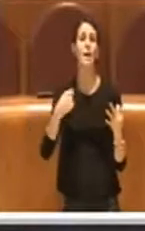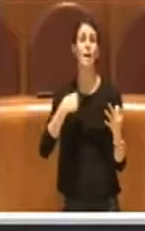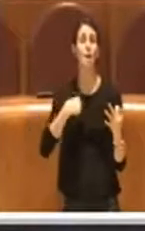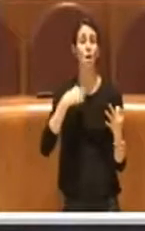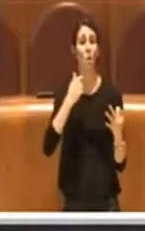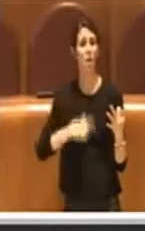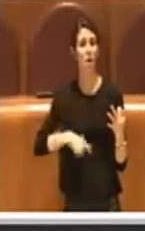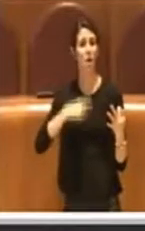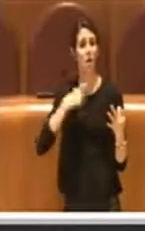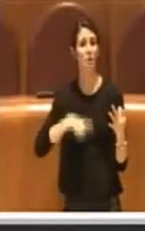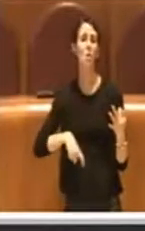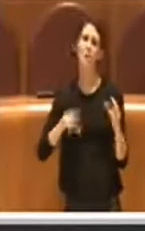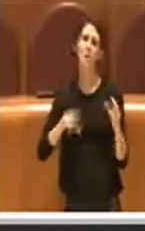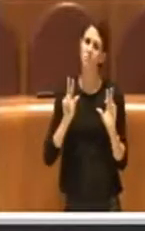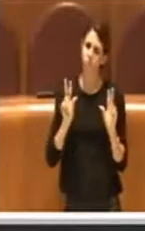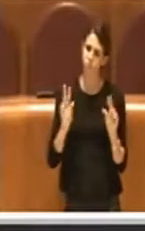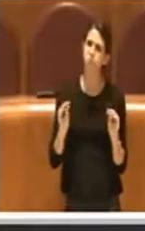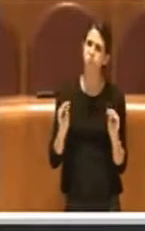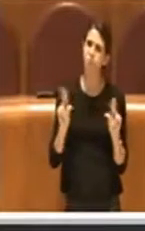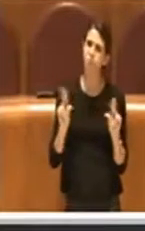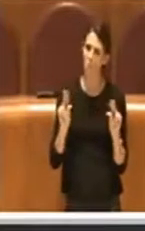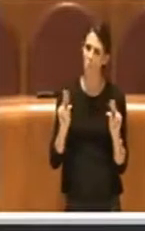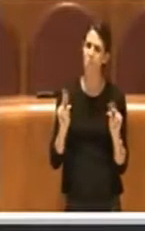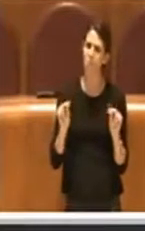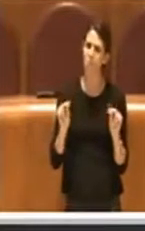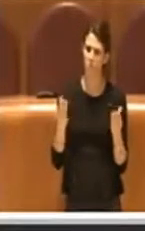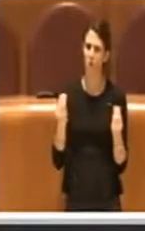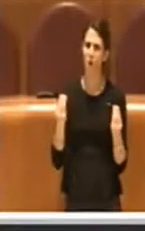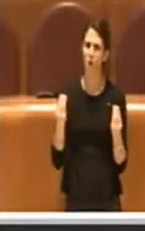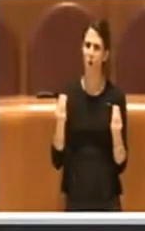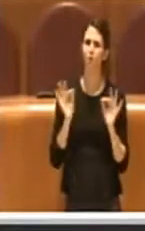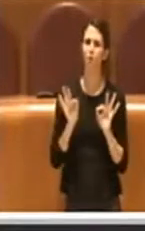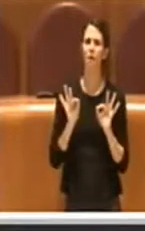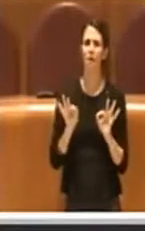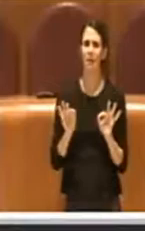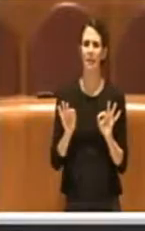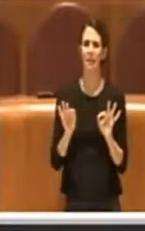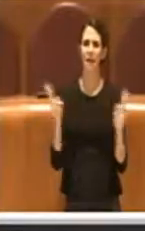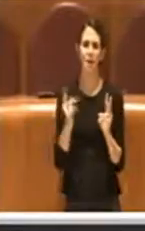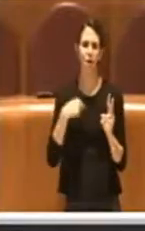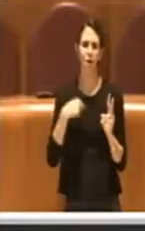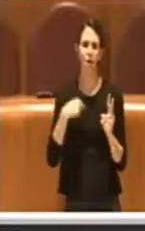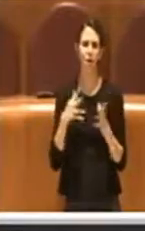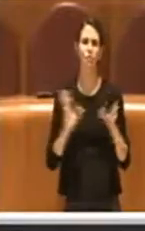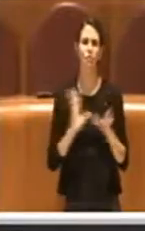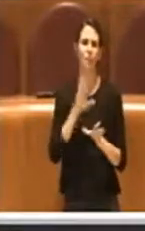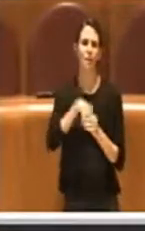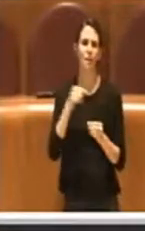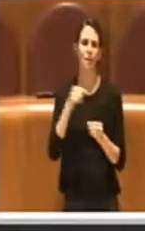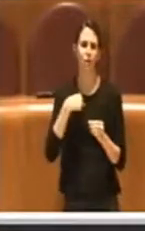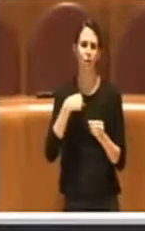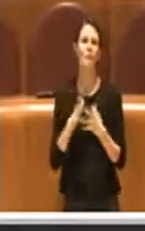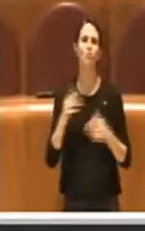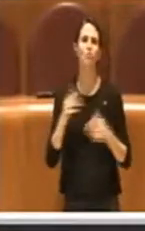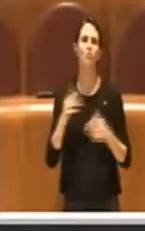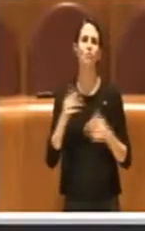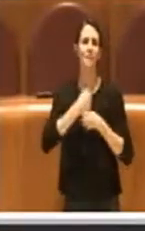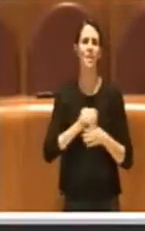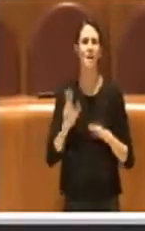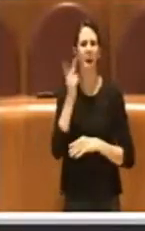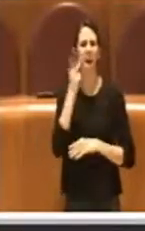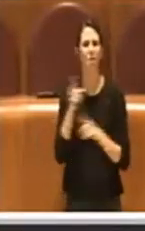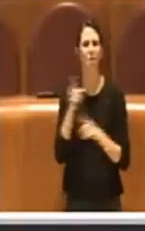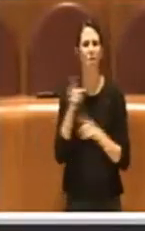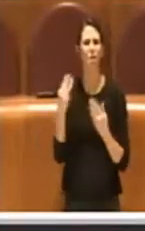del caso anche molto critica verso la maggioranza che comunque continua a rappresentare, però sto trovando gli interventi dei colleghi di opposizione un pochino